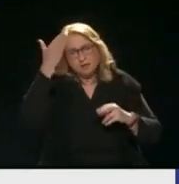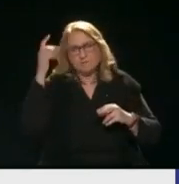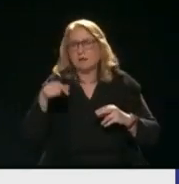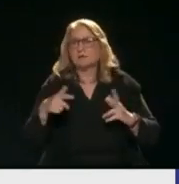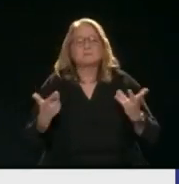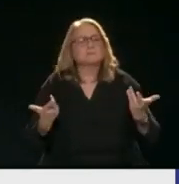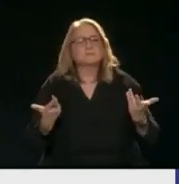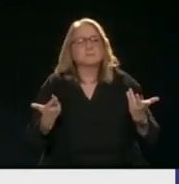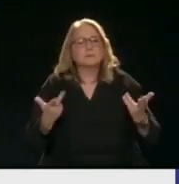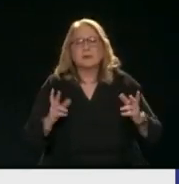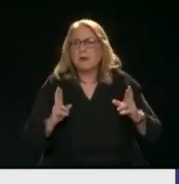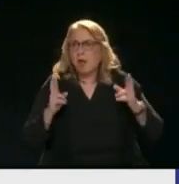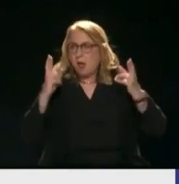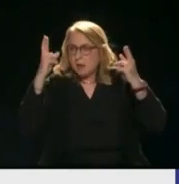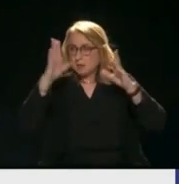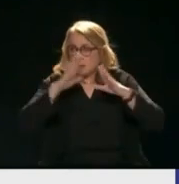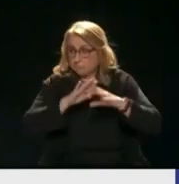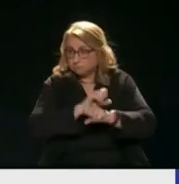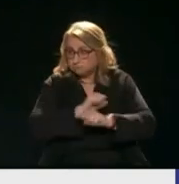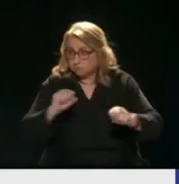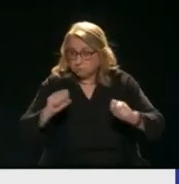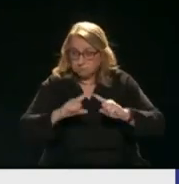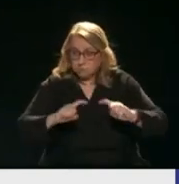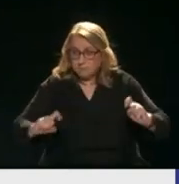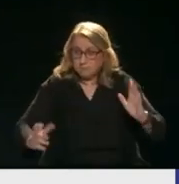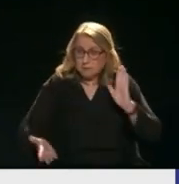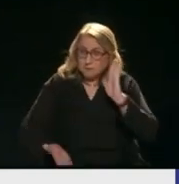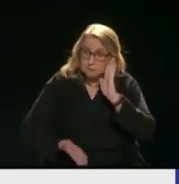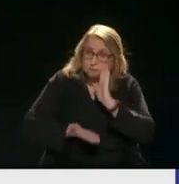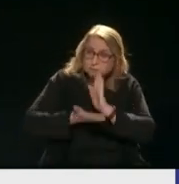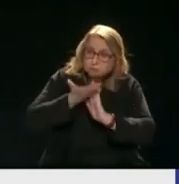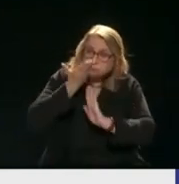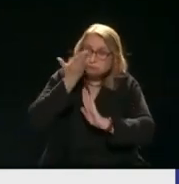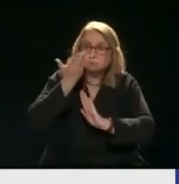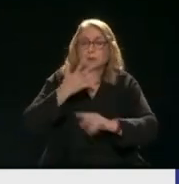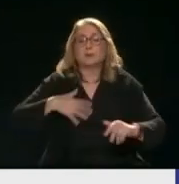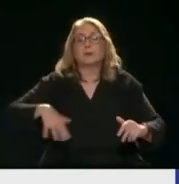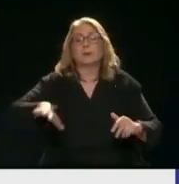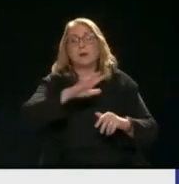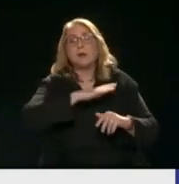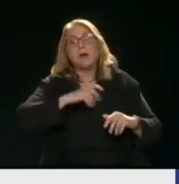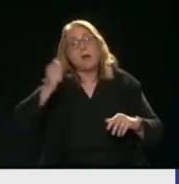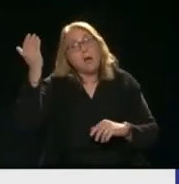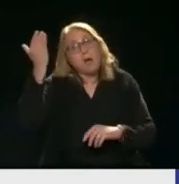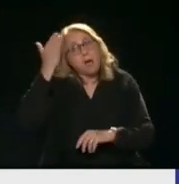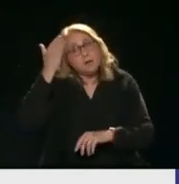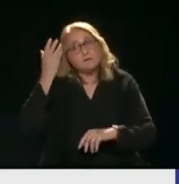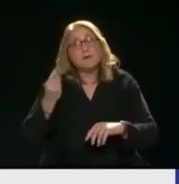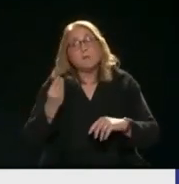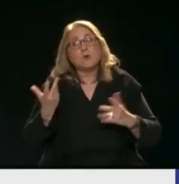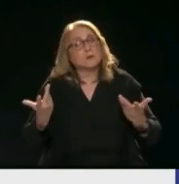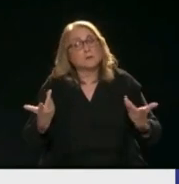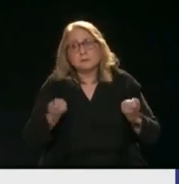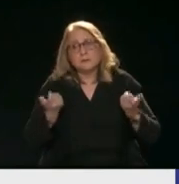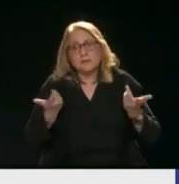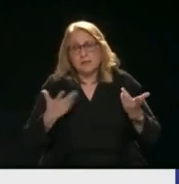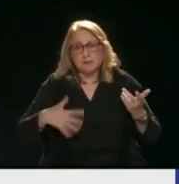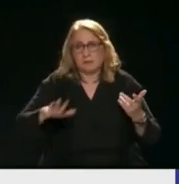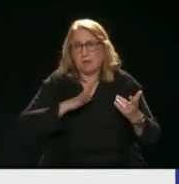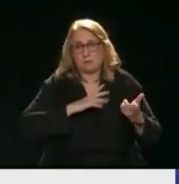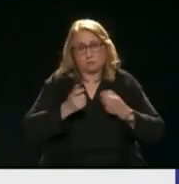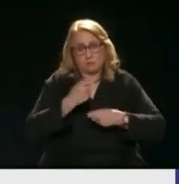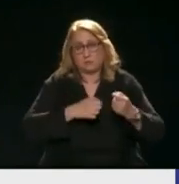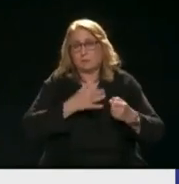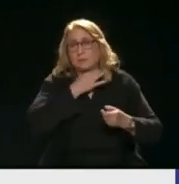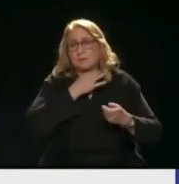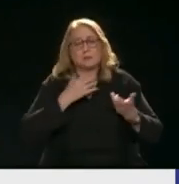προκαλεί πληθωρισμό από τα προϊόντα Και τα προϊόντα αυξάνονται σε όλο το μήκος και εύρος των καταναλωτικών προϊόντων